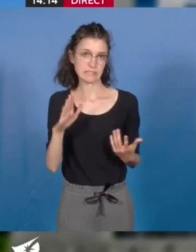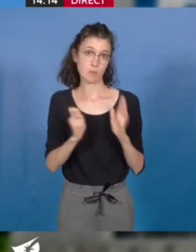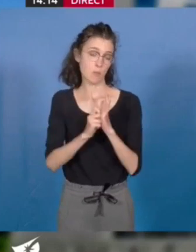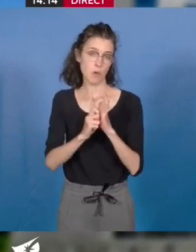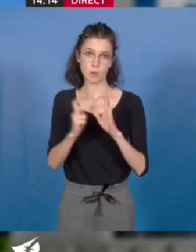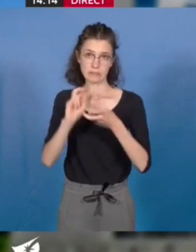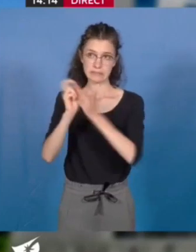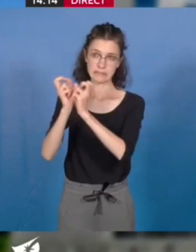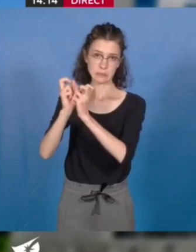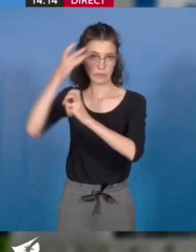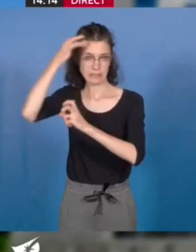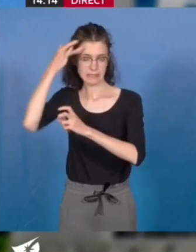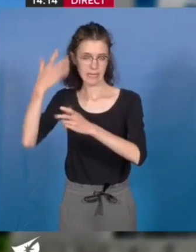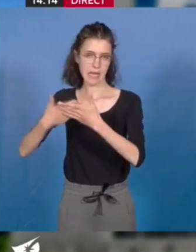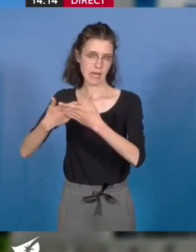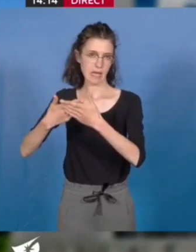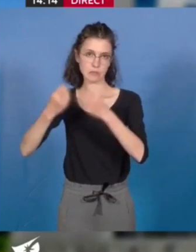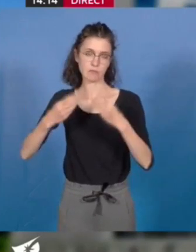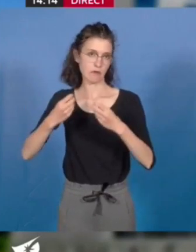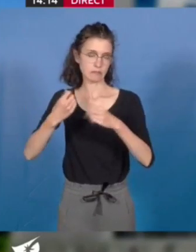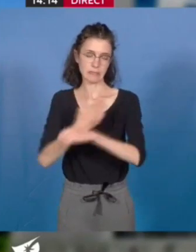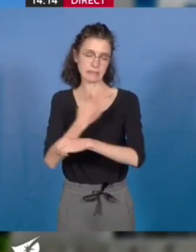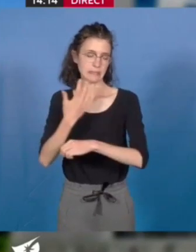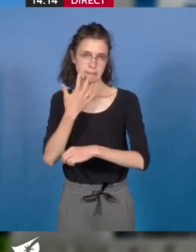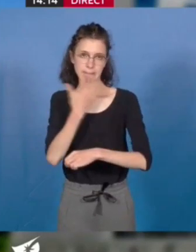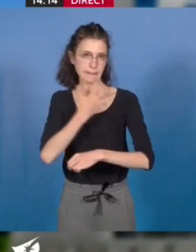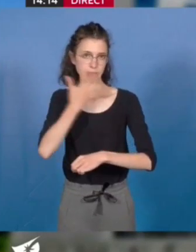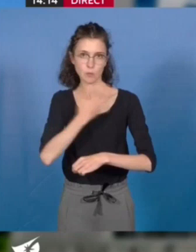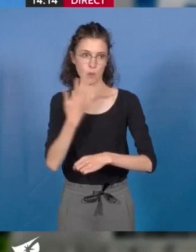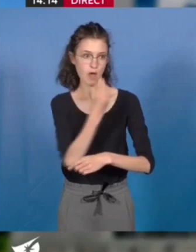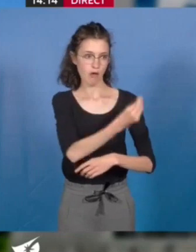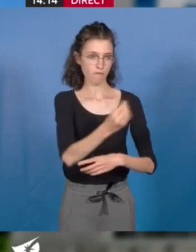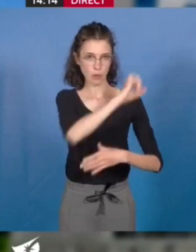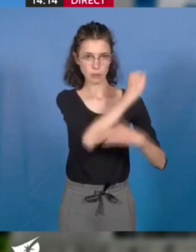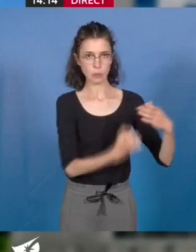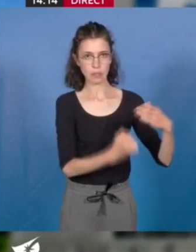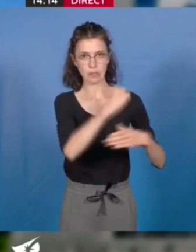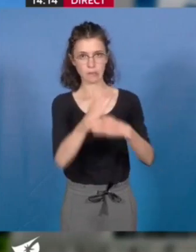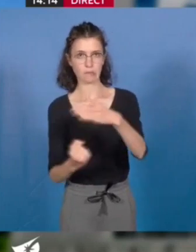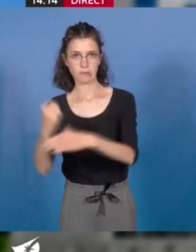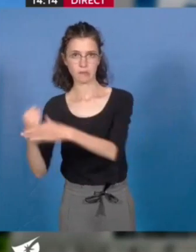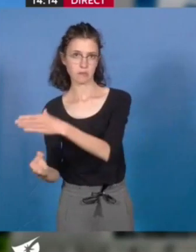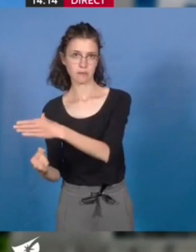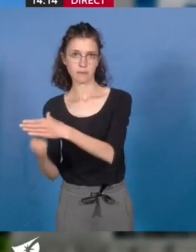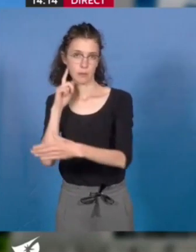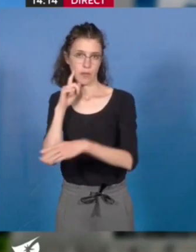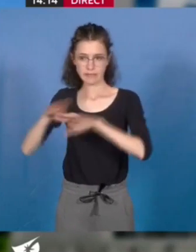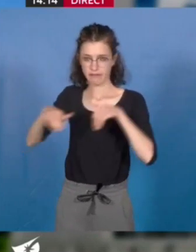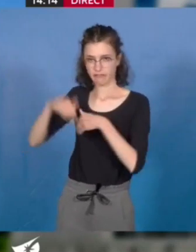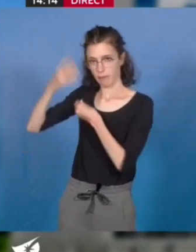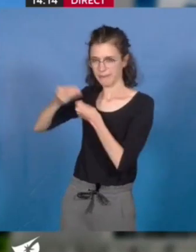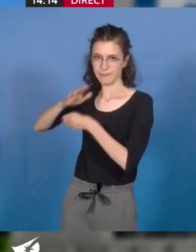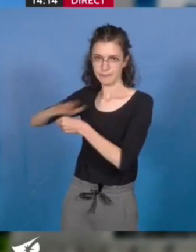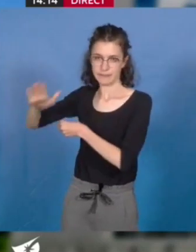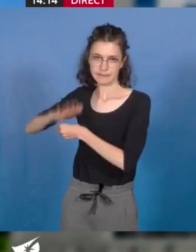est dramatiquement émaillée de noyades d'enfants insuffisamment aguerris à la bonne pratique de la nage. Je profite d'avoir la